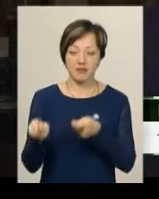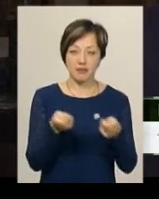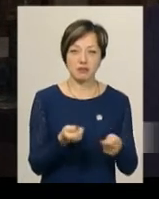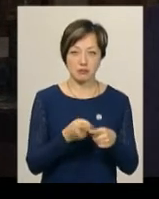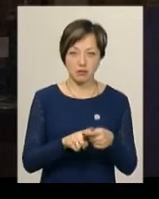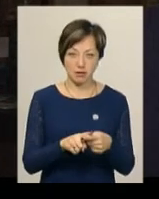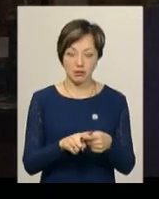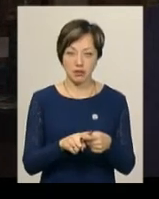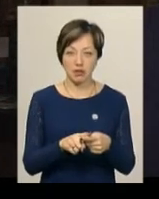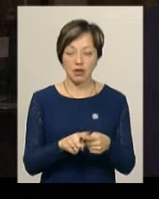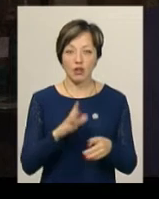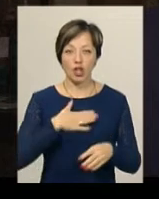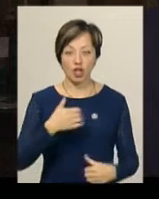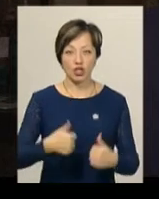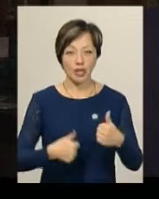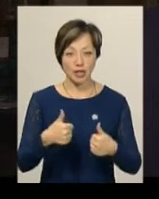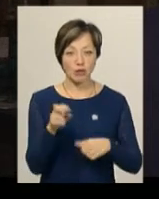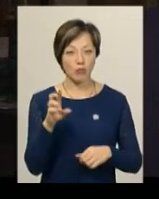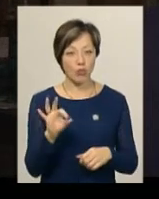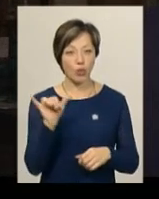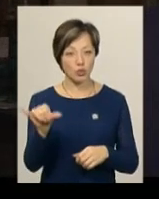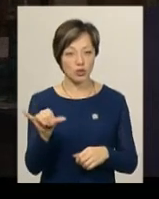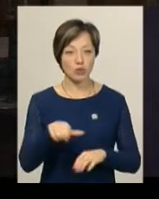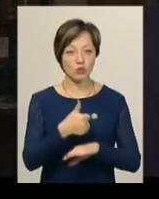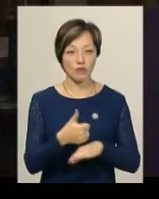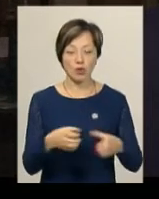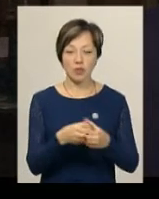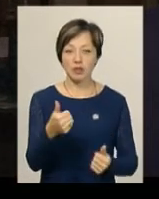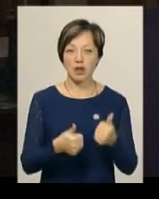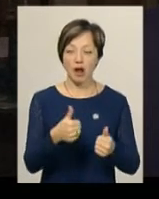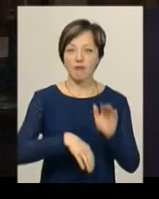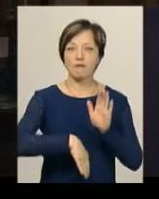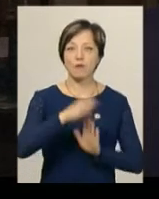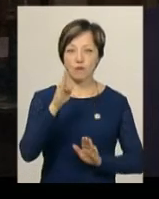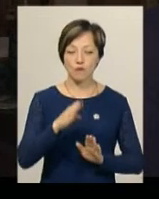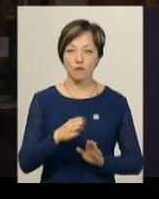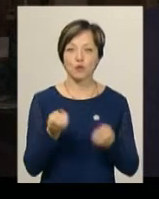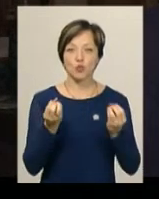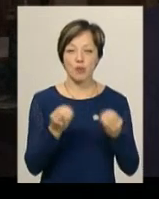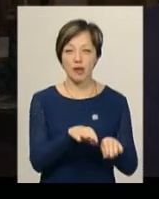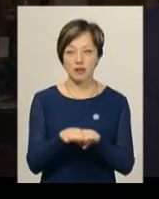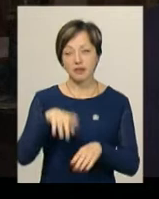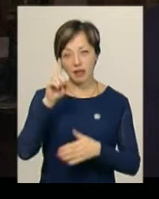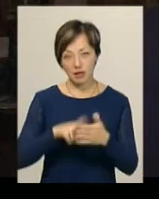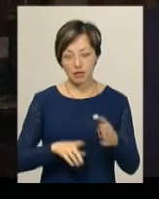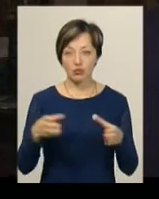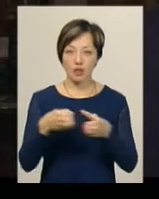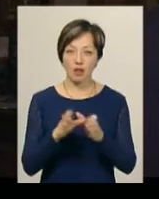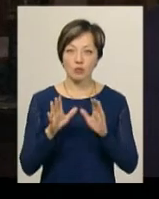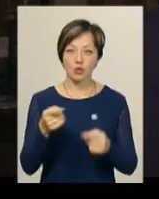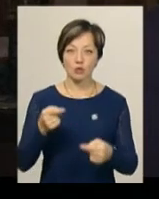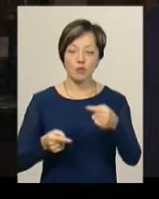на наші ігри, тому що в них основна команда грає в суперлізі. Будемо мати надію, що буде все ж таки